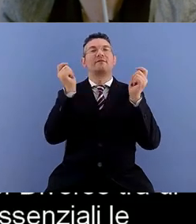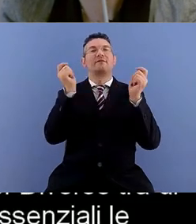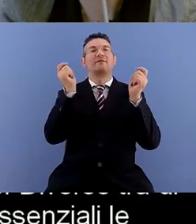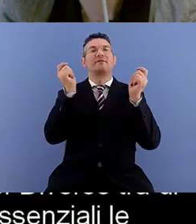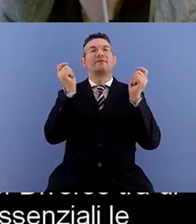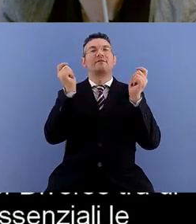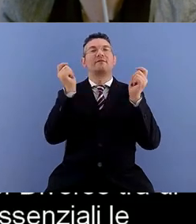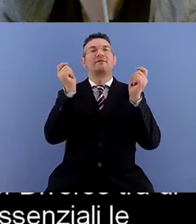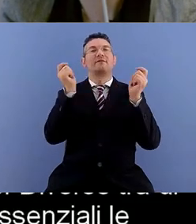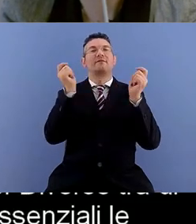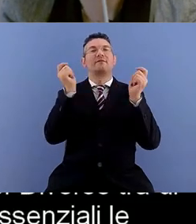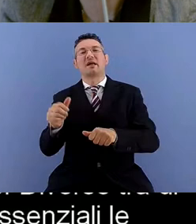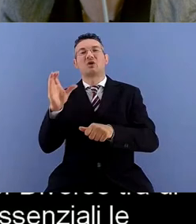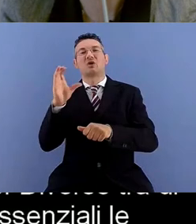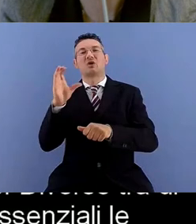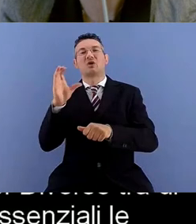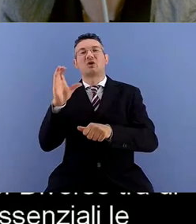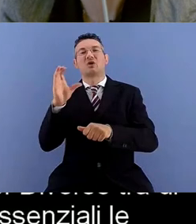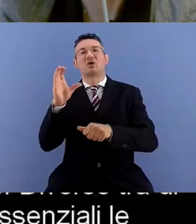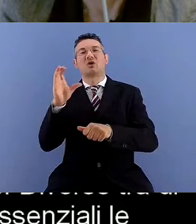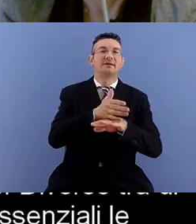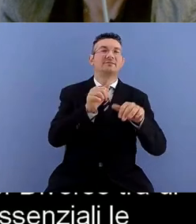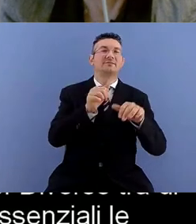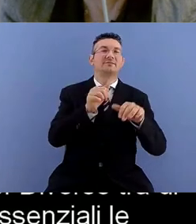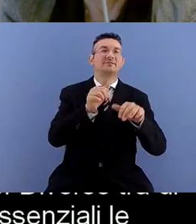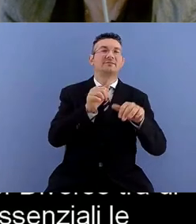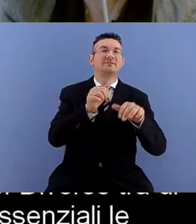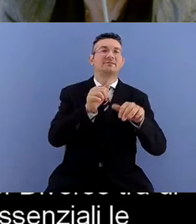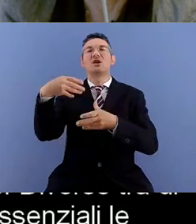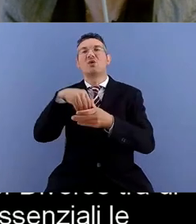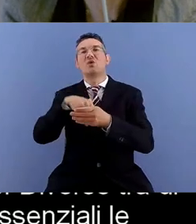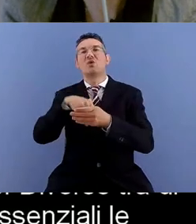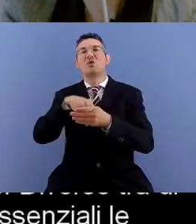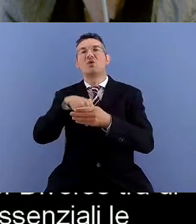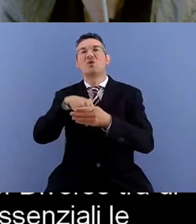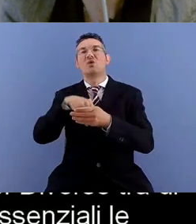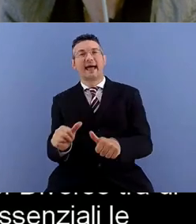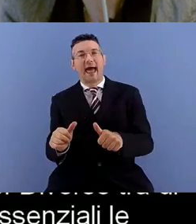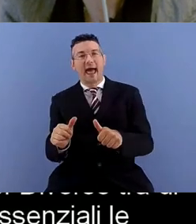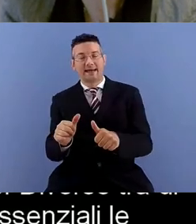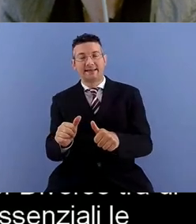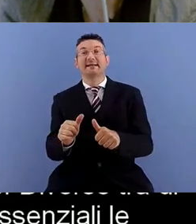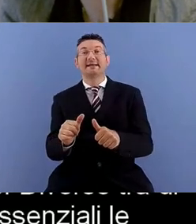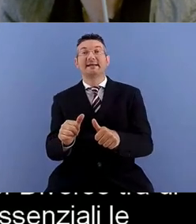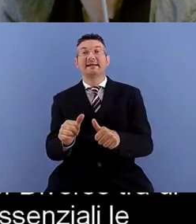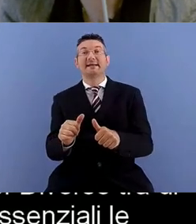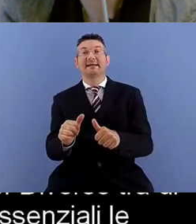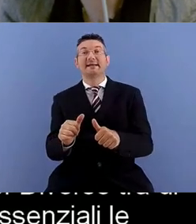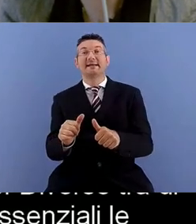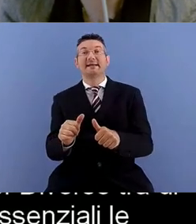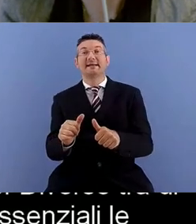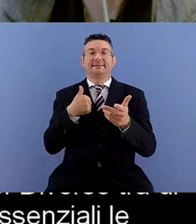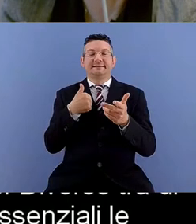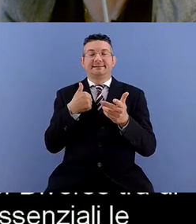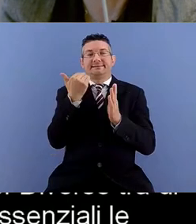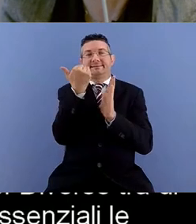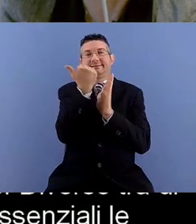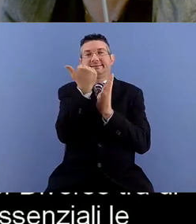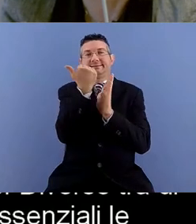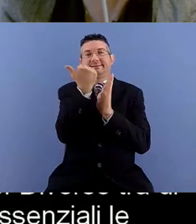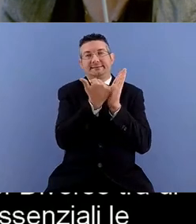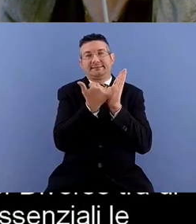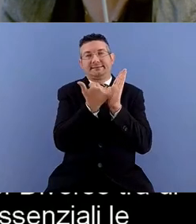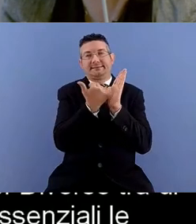accessible design di inclusive design ho schematizzato ho cercato di schematizzare un po in questa